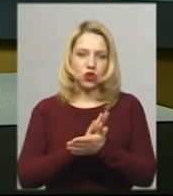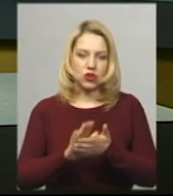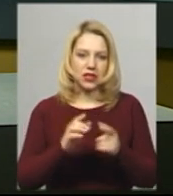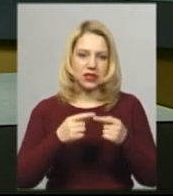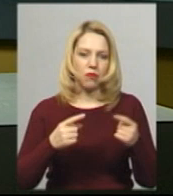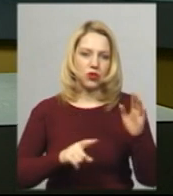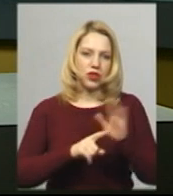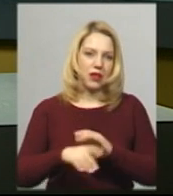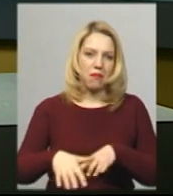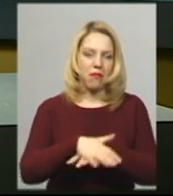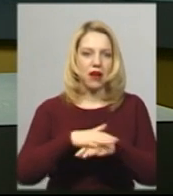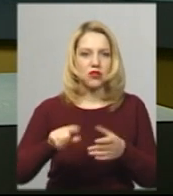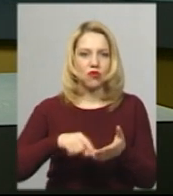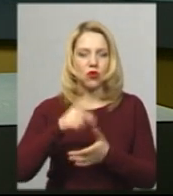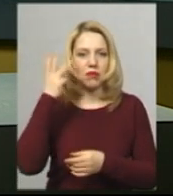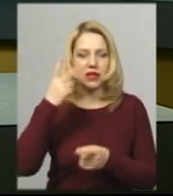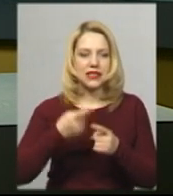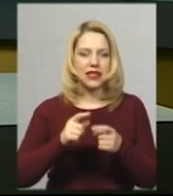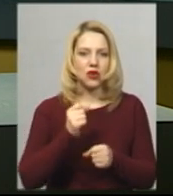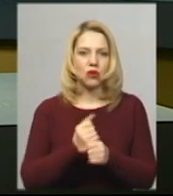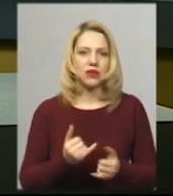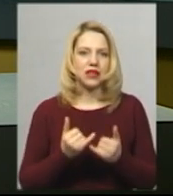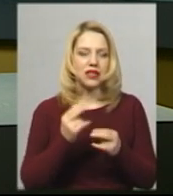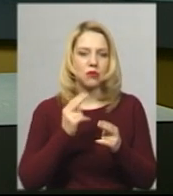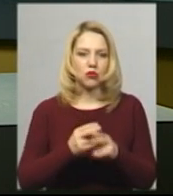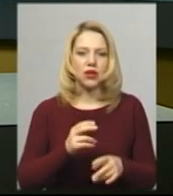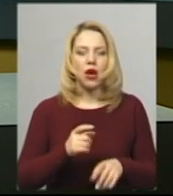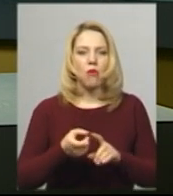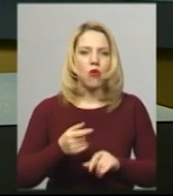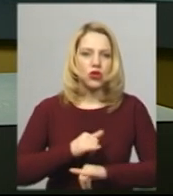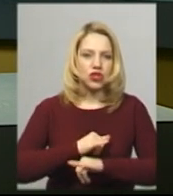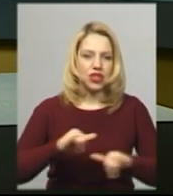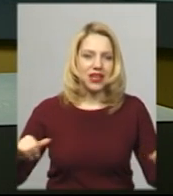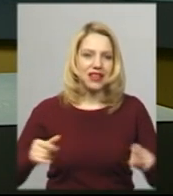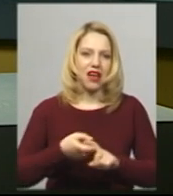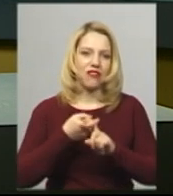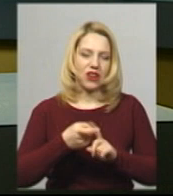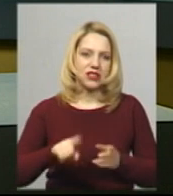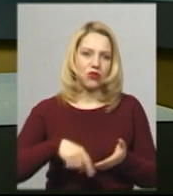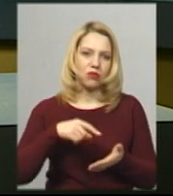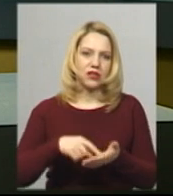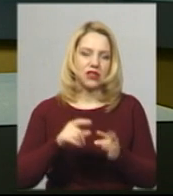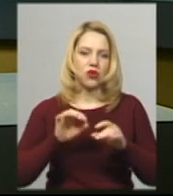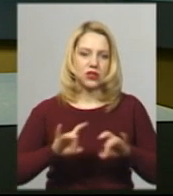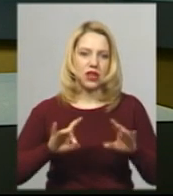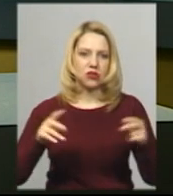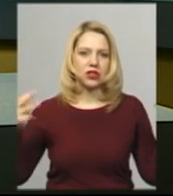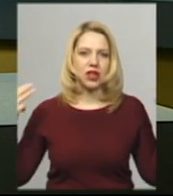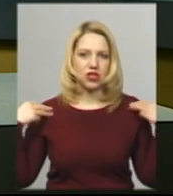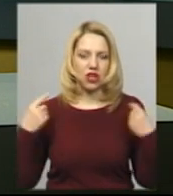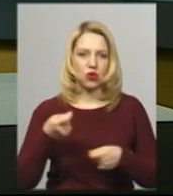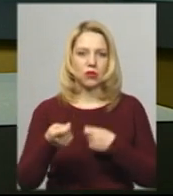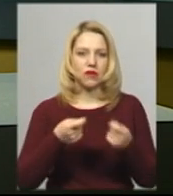розпочали у Хмельницькому. Це роблять для запобігання поширенню інфекцій в місті, каже начальник управління житлово-комунального господарства